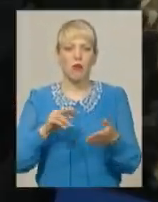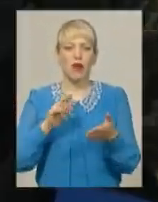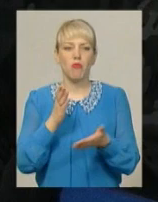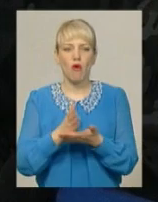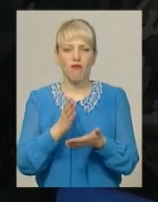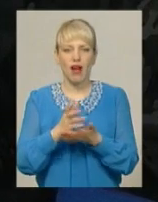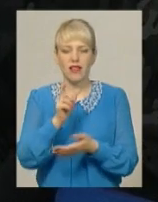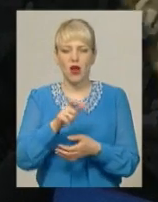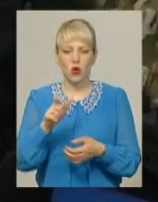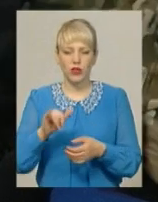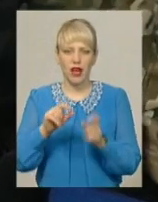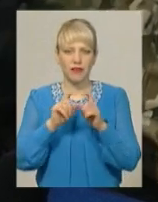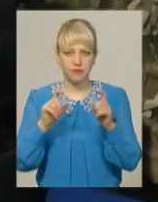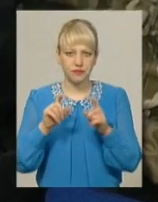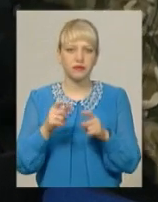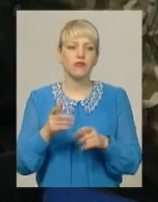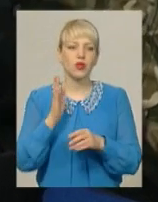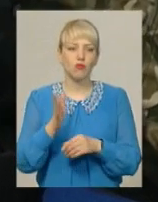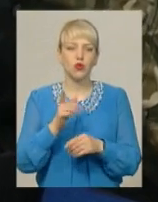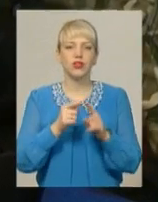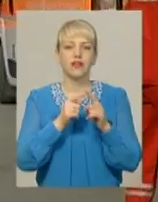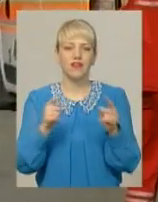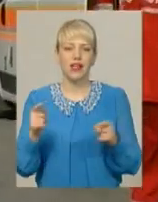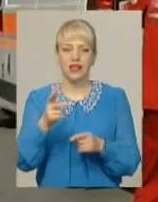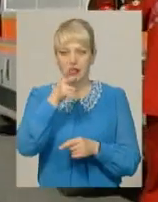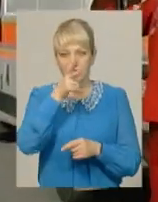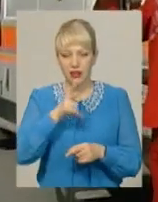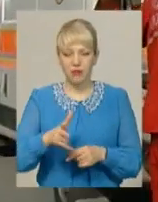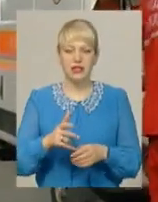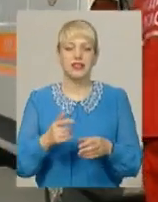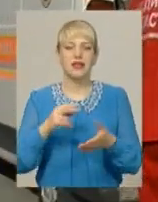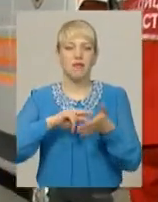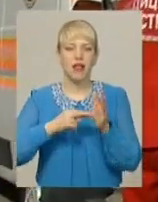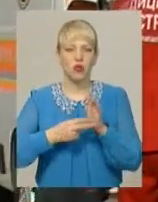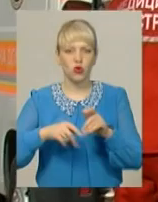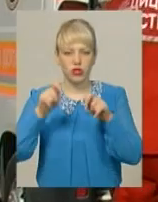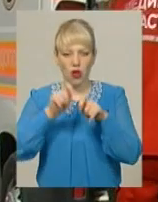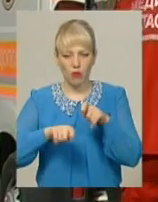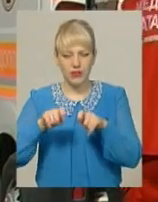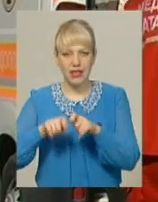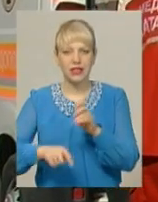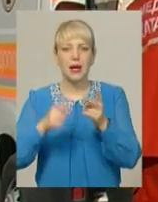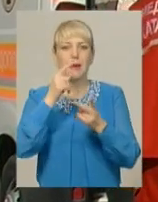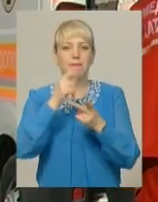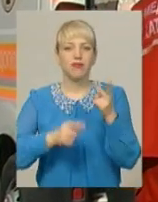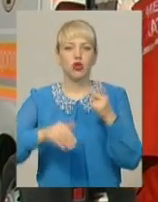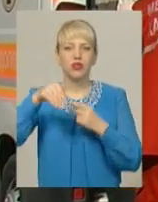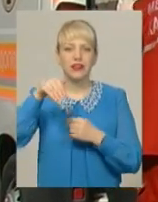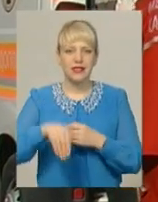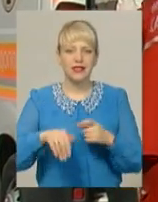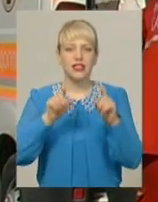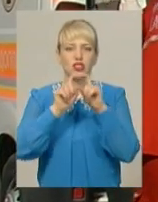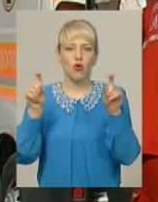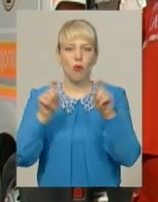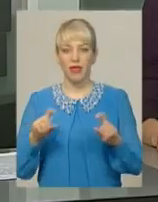квітня і триватимуть три місяці. За цей час надзвичайники планують обстежити півтори тисячі об'єктів. Юрій Курічко, Дем'ян Цегульник, Новини, Поділля,